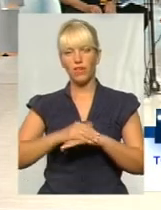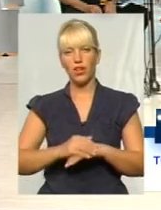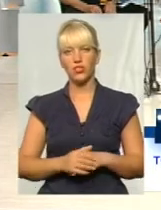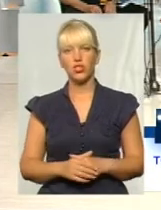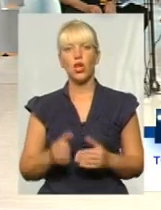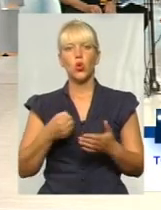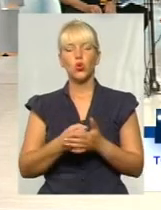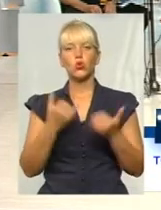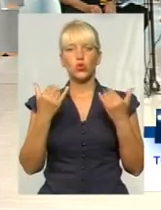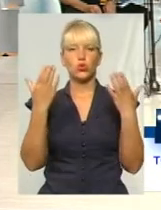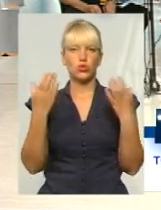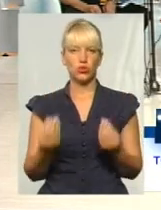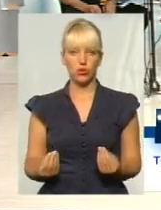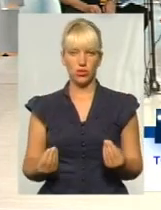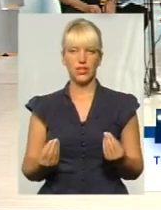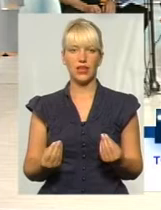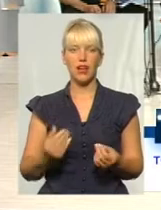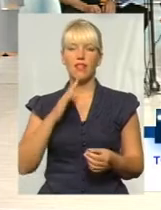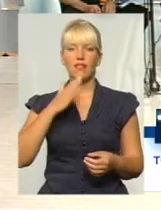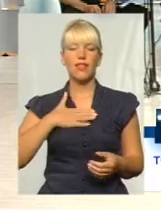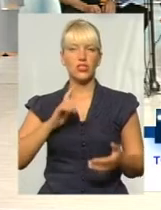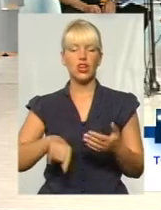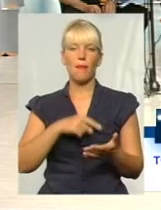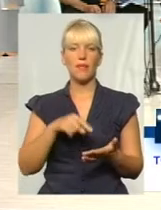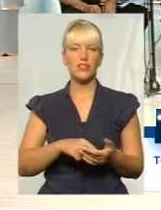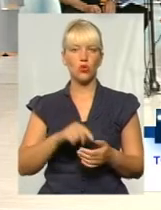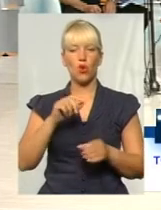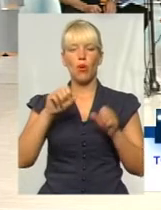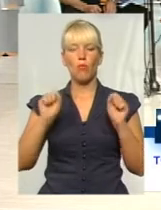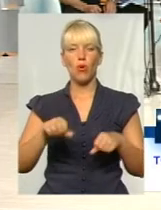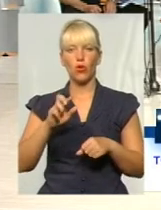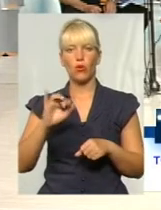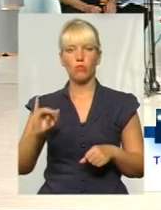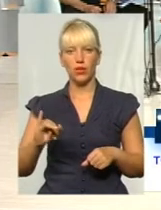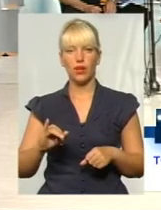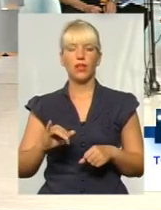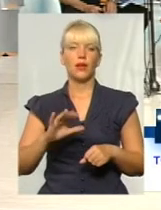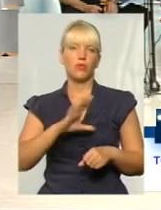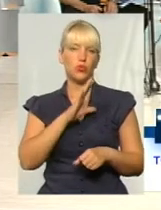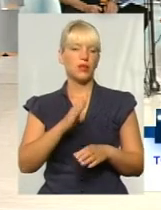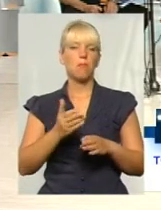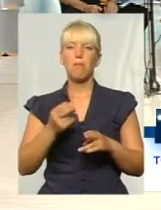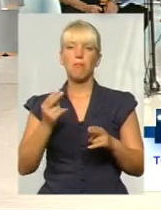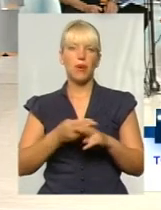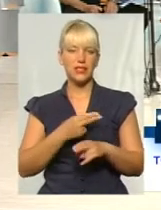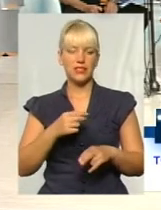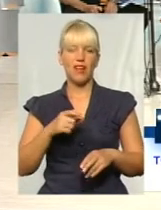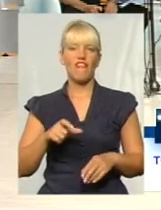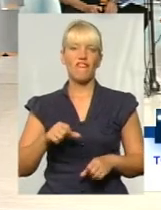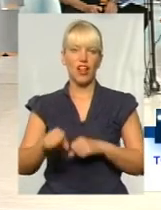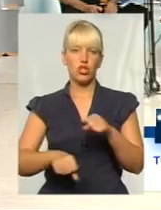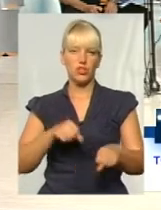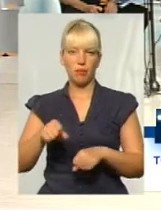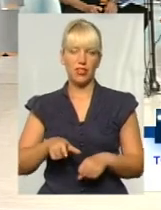До сьогоднішнього дня наше місто могло обходитися без велосипедних дорожок.